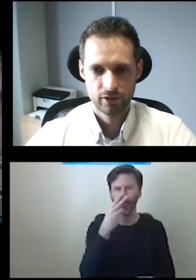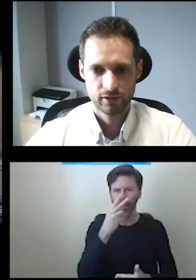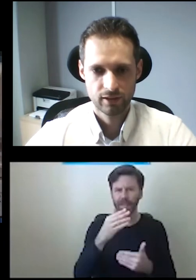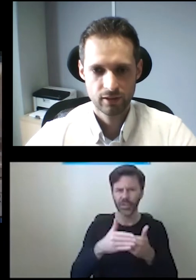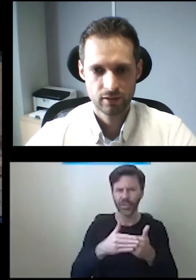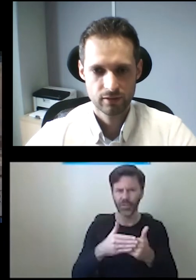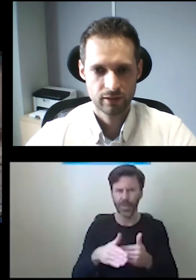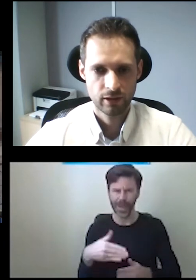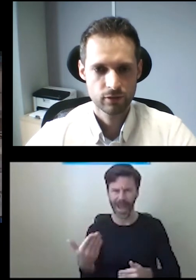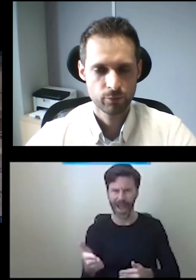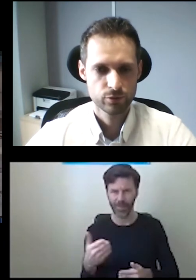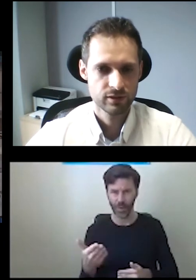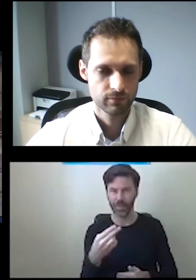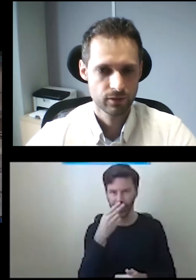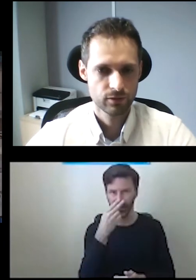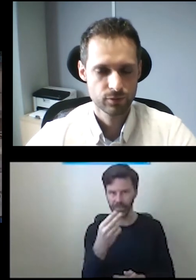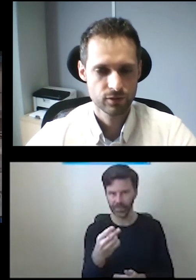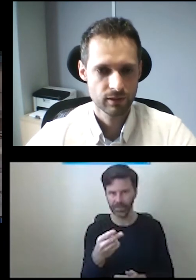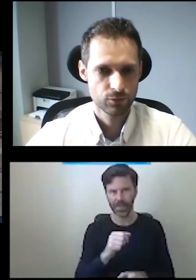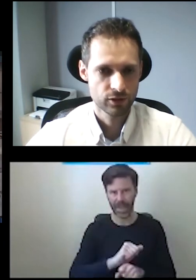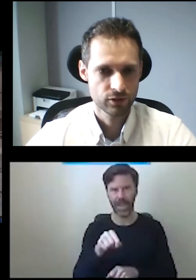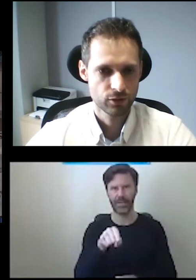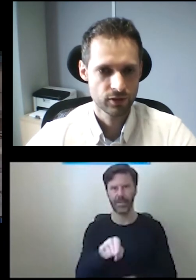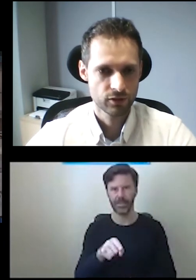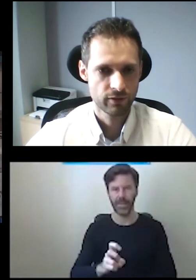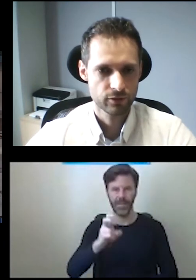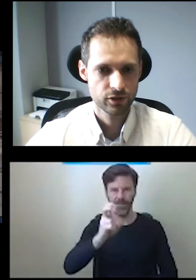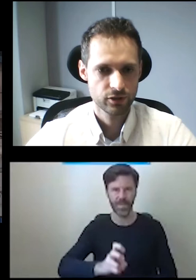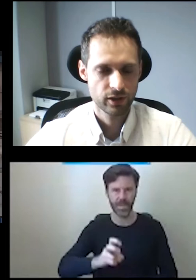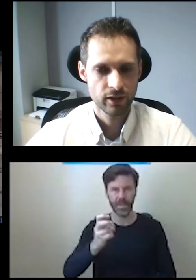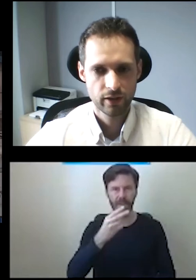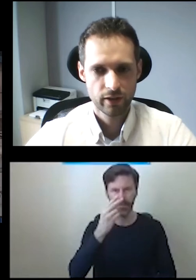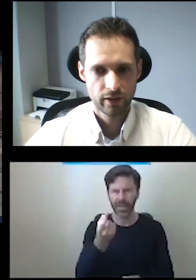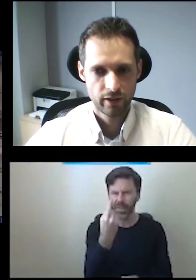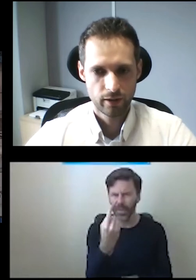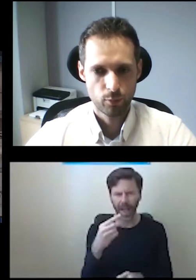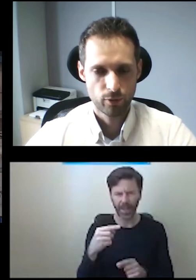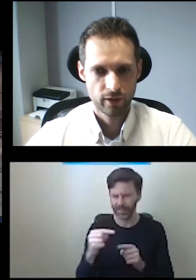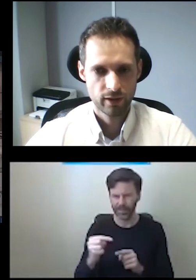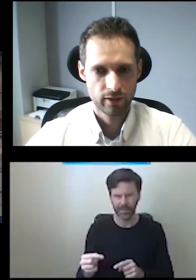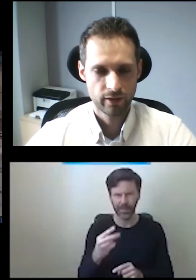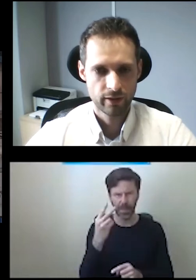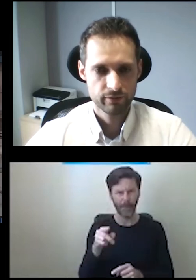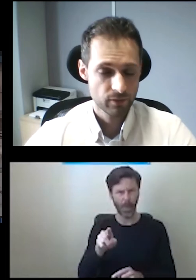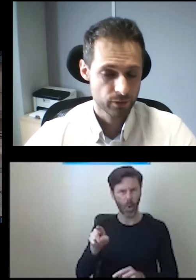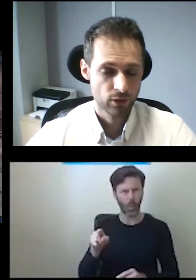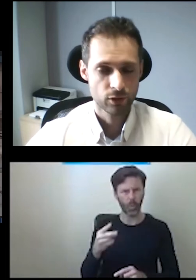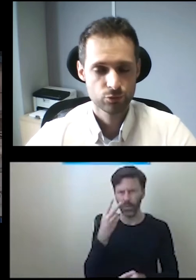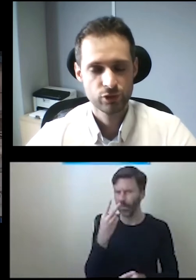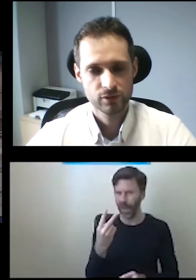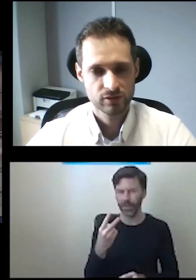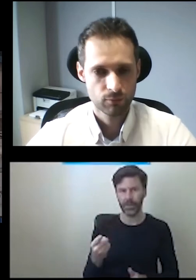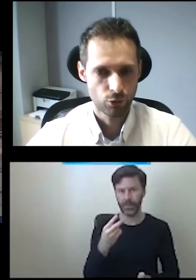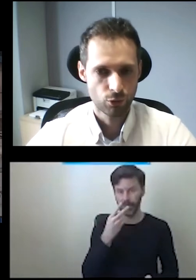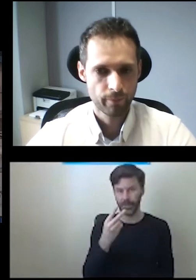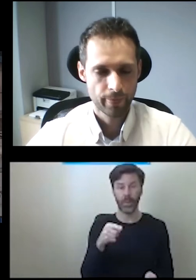właśnie taki tego typu system. Tutaj, gdzie tylko widać dwa rozcięcia po bokach. W tym wypadku akurat